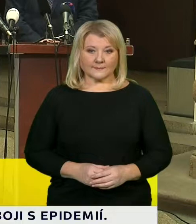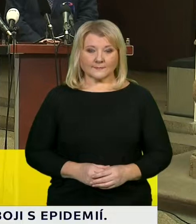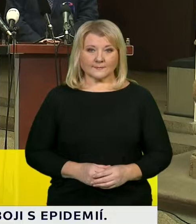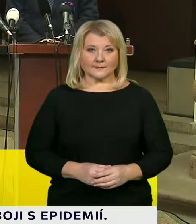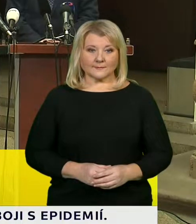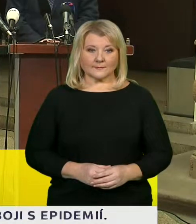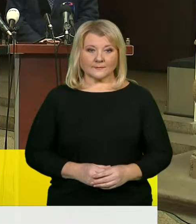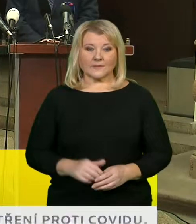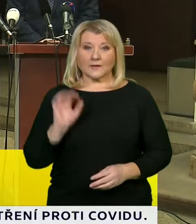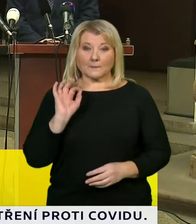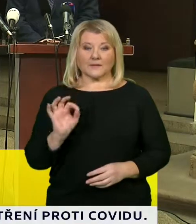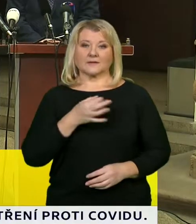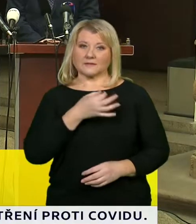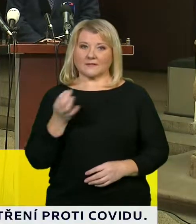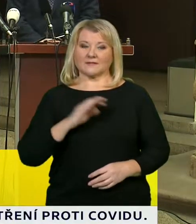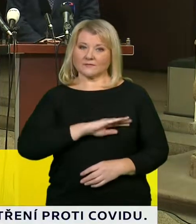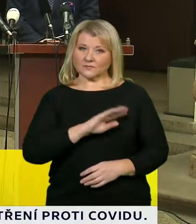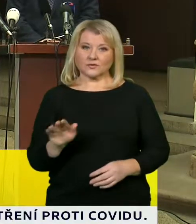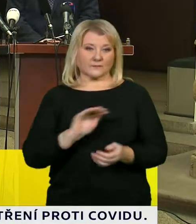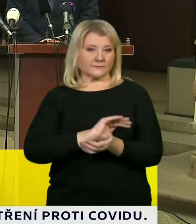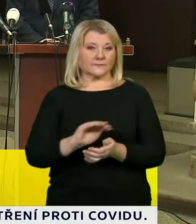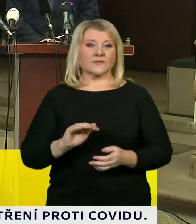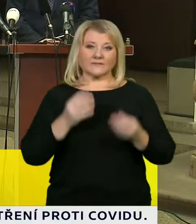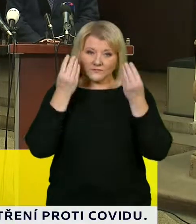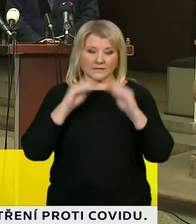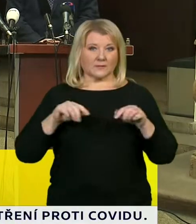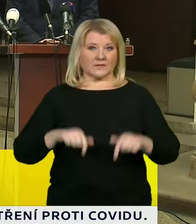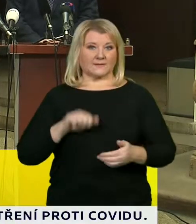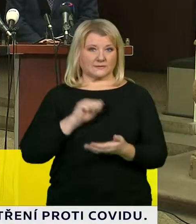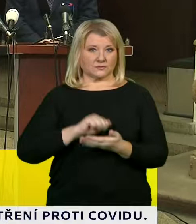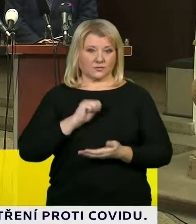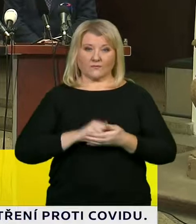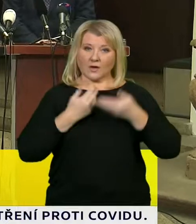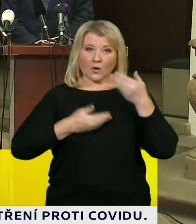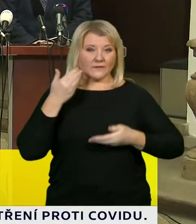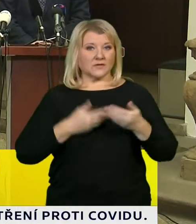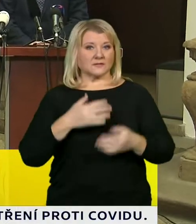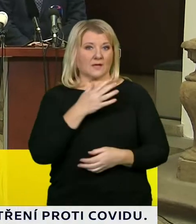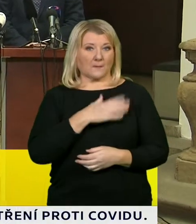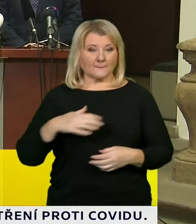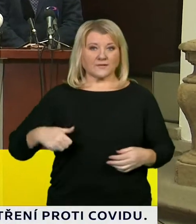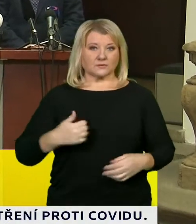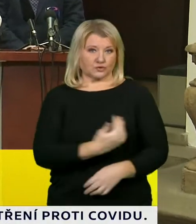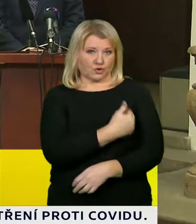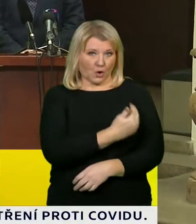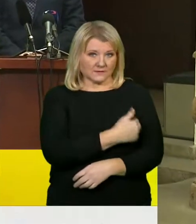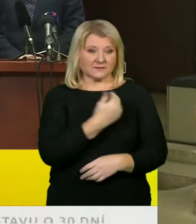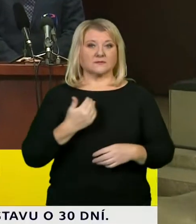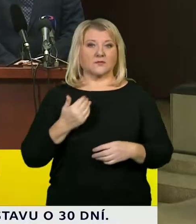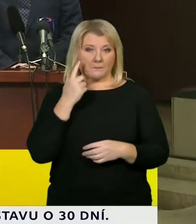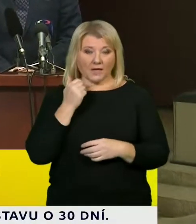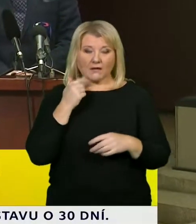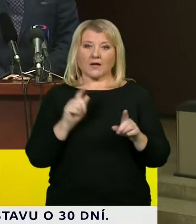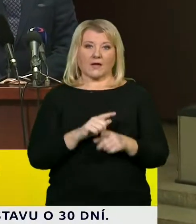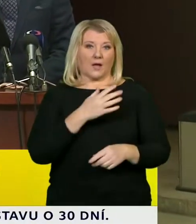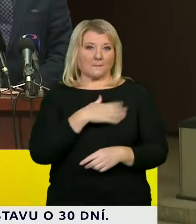Pěkný den všem. Dovolte mi, abych vás přivítala na tiskovém briefingu ministra školství, mládeže a tělovýchově Roberta Plagy a ministra